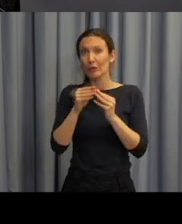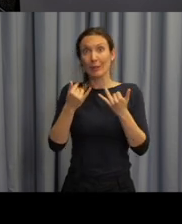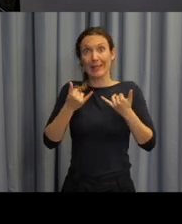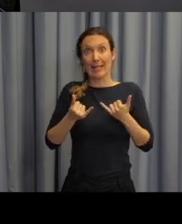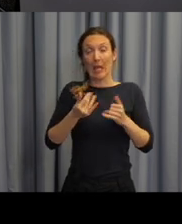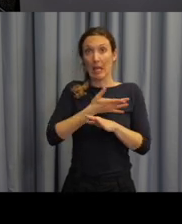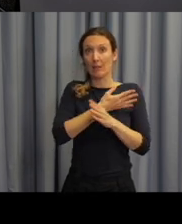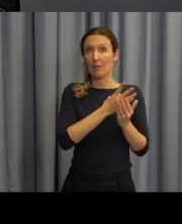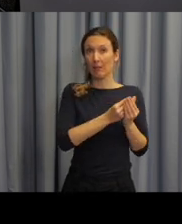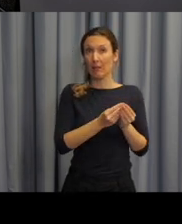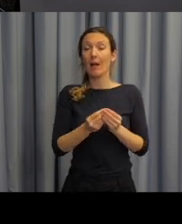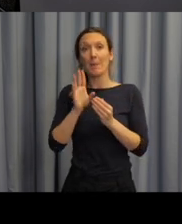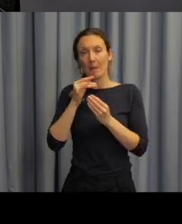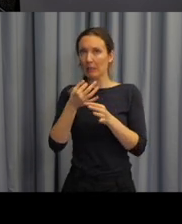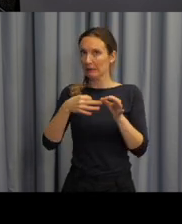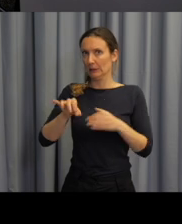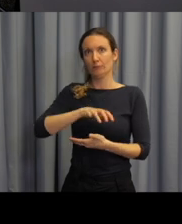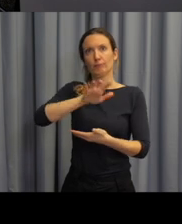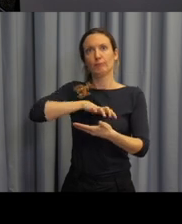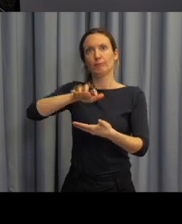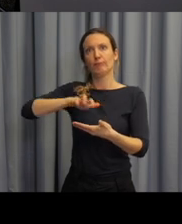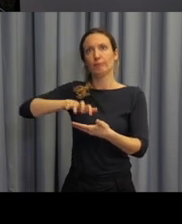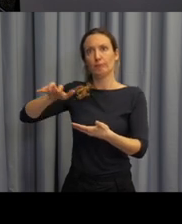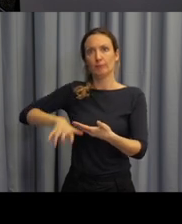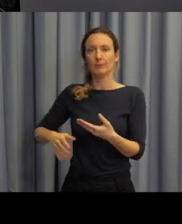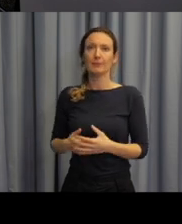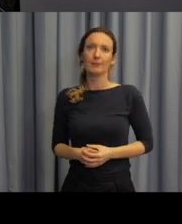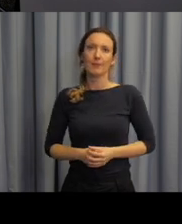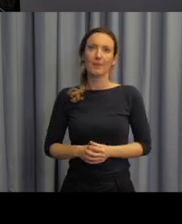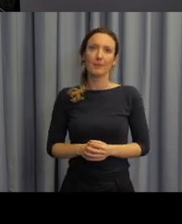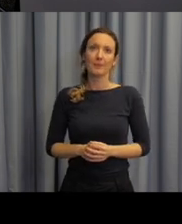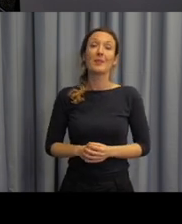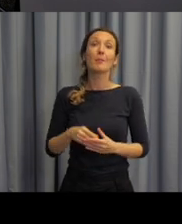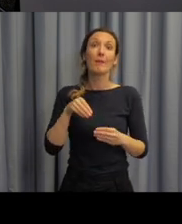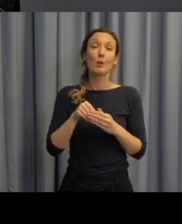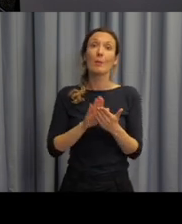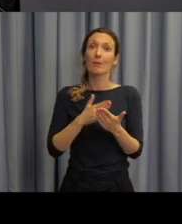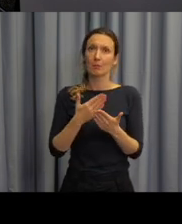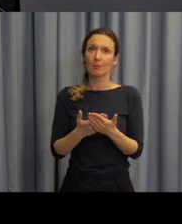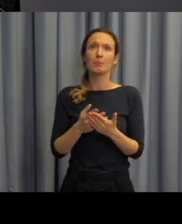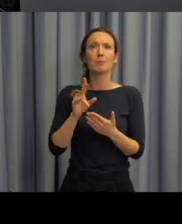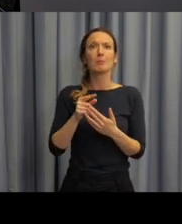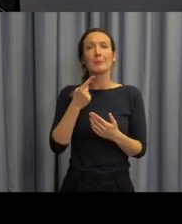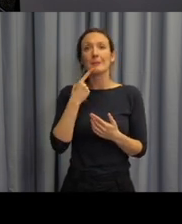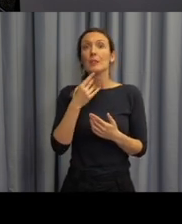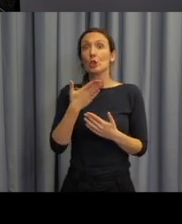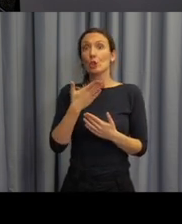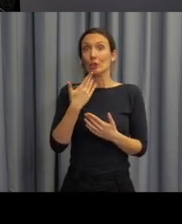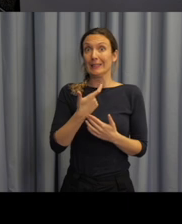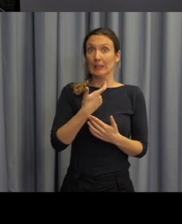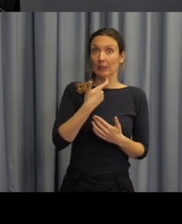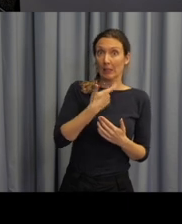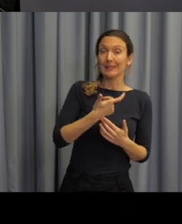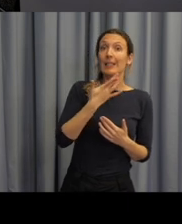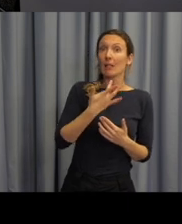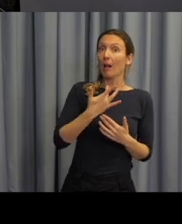o čem jsem před chvíličkou mluvila, popsané. A v rámci této kapitoly vysvětlujeme, jak v češtině funguje a jak v češtině